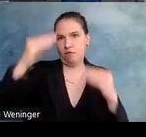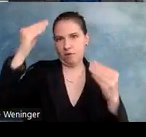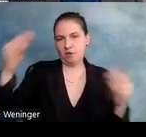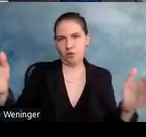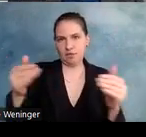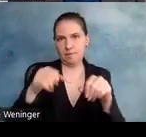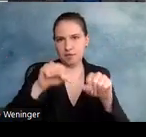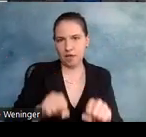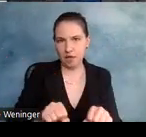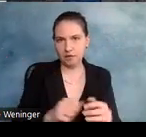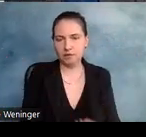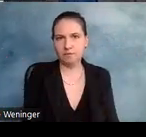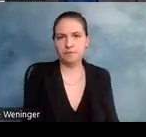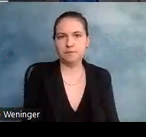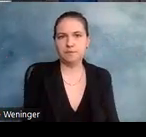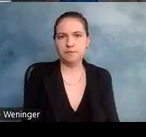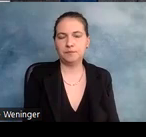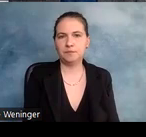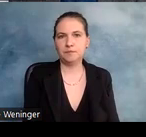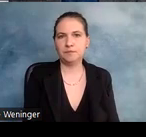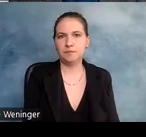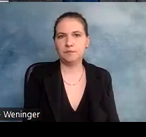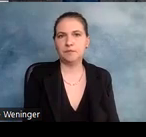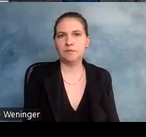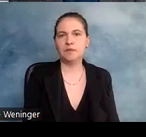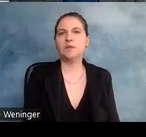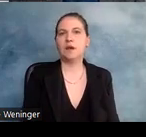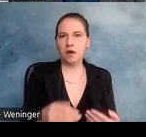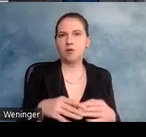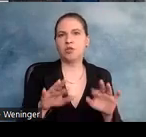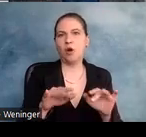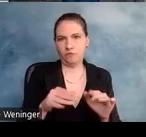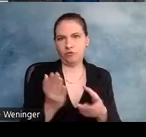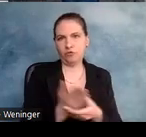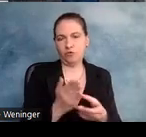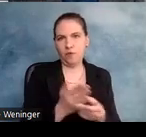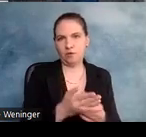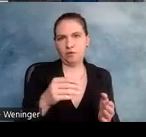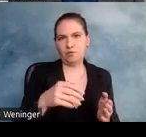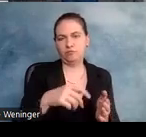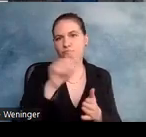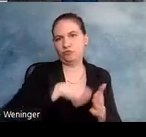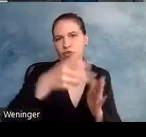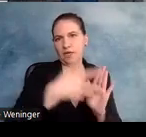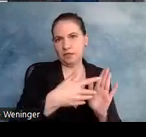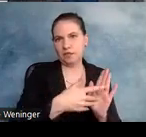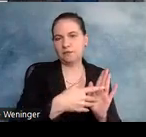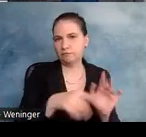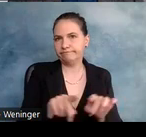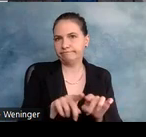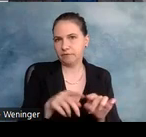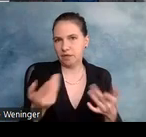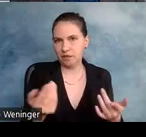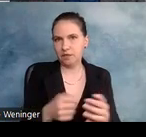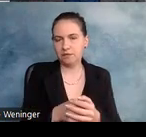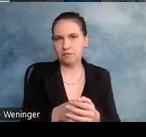bis hin zu diesen Checklisten, die wir auch für die Office-Dokumente bereitstellen, wo wir eben dann auch genau